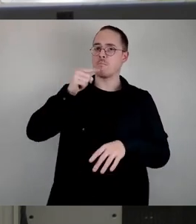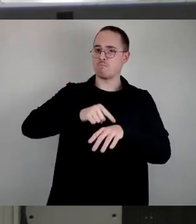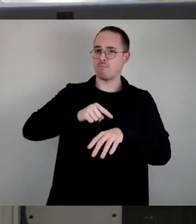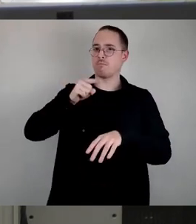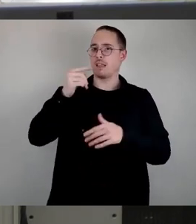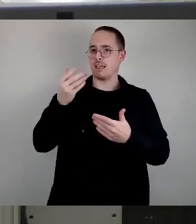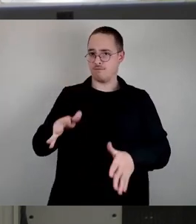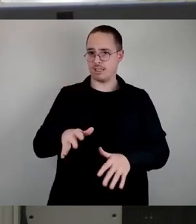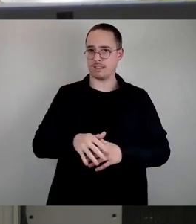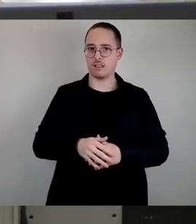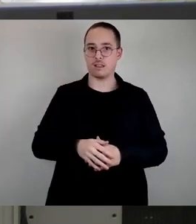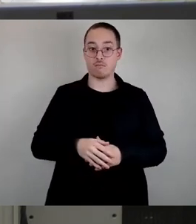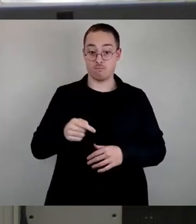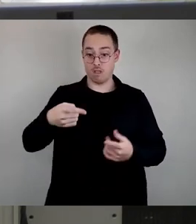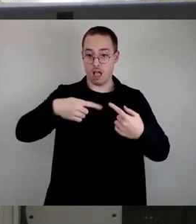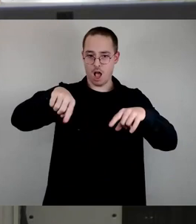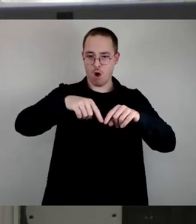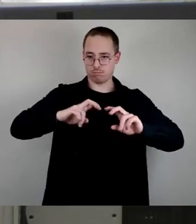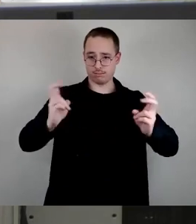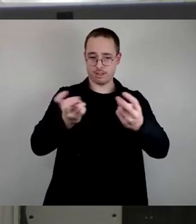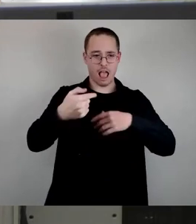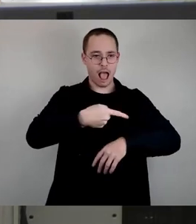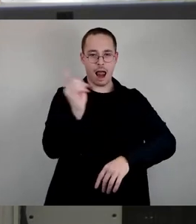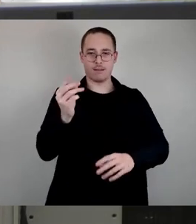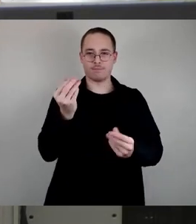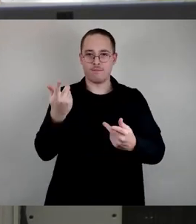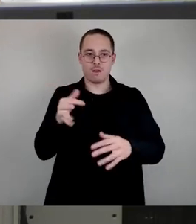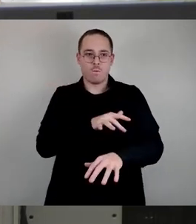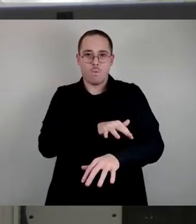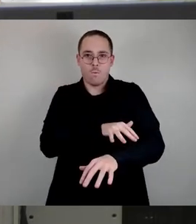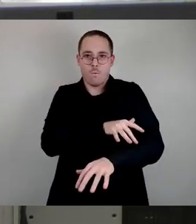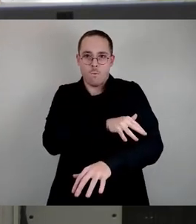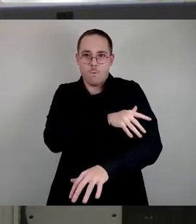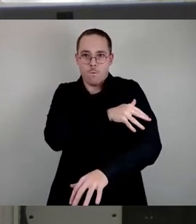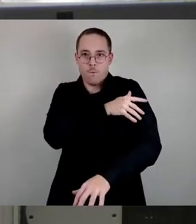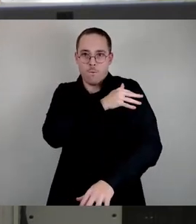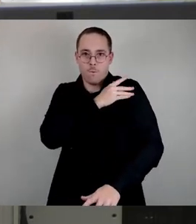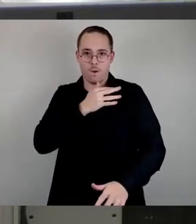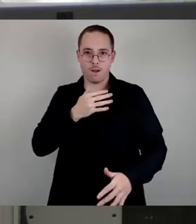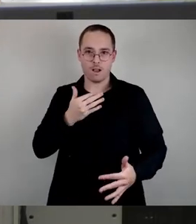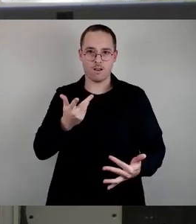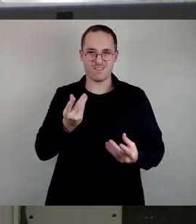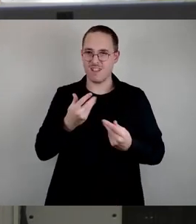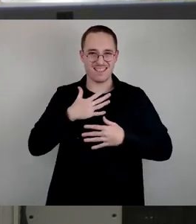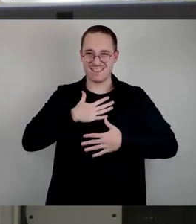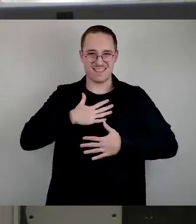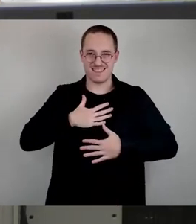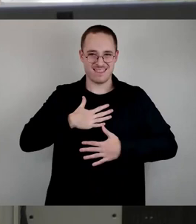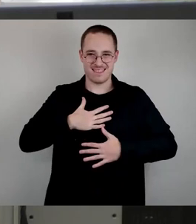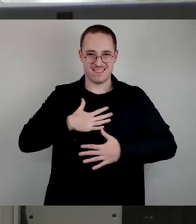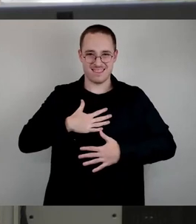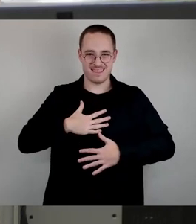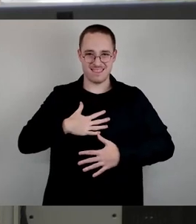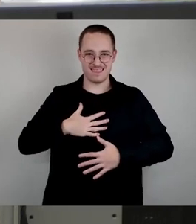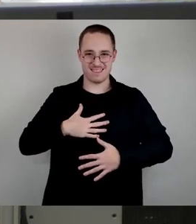diesem Raum ein bisschen Gänsehaus hatten, der ganz, ganz unangenehm war. Wir waren im